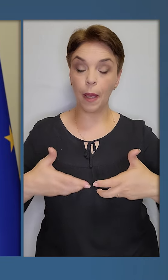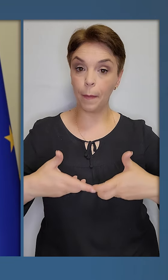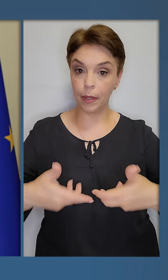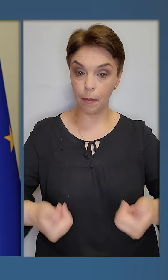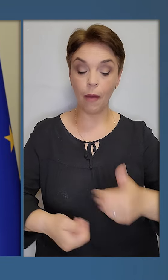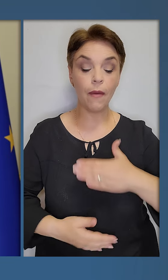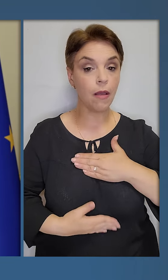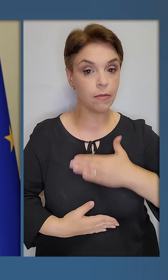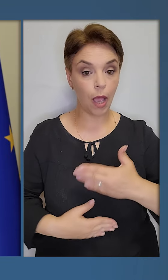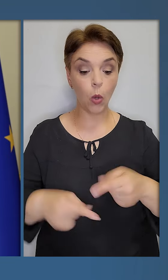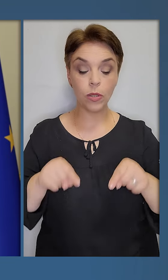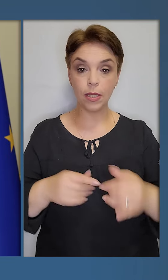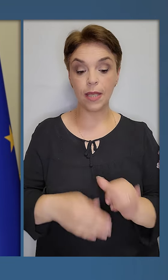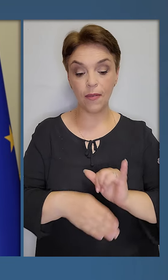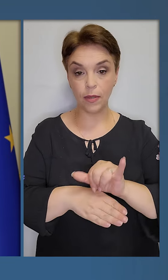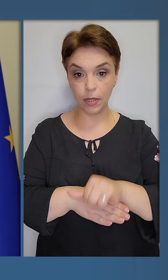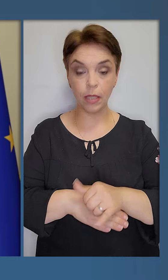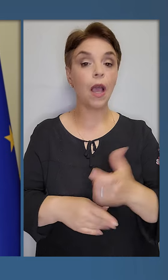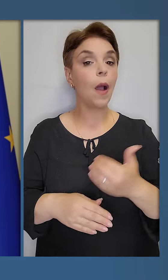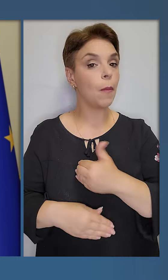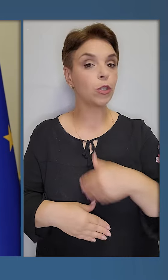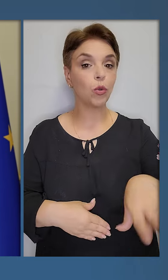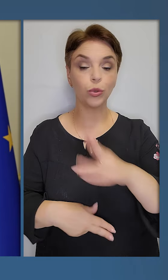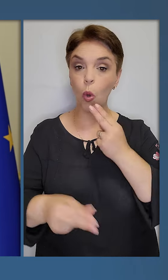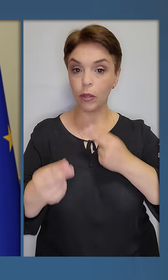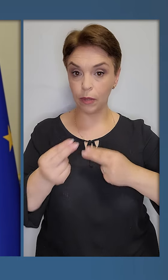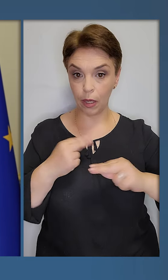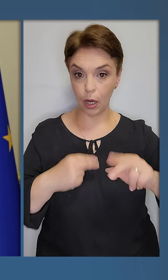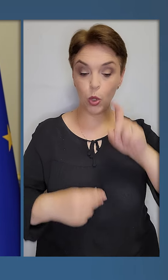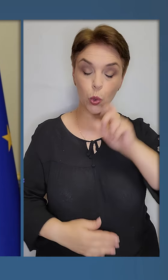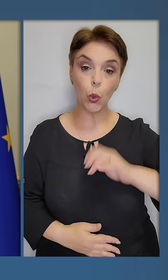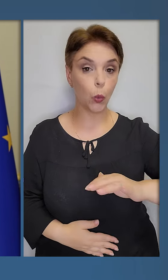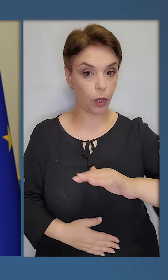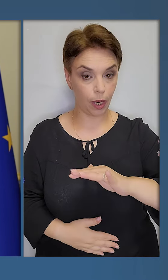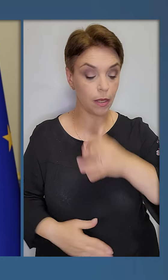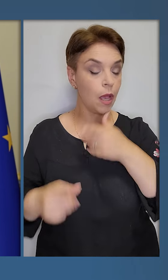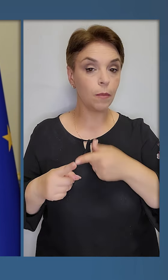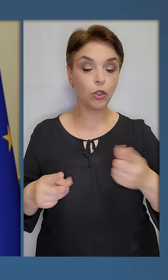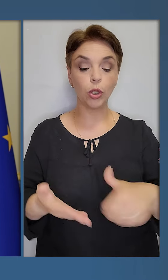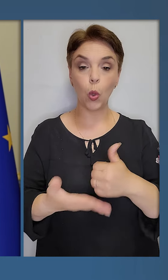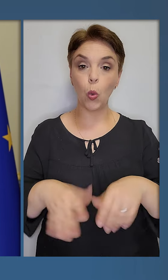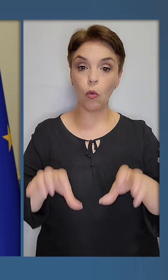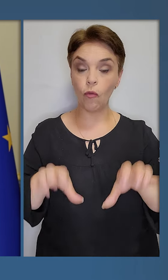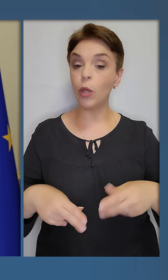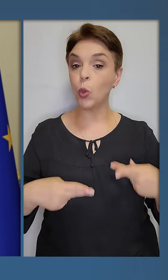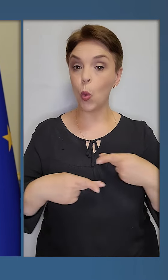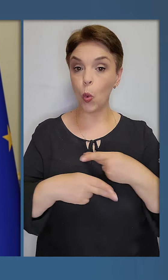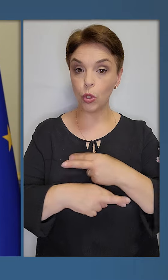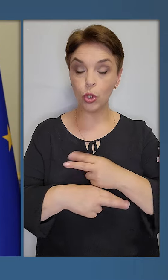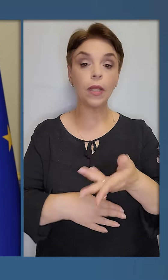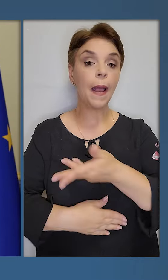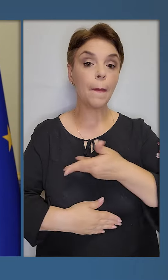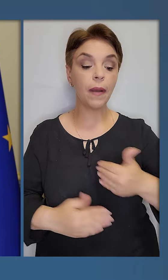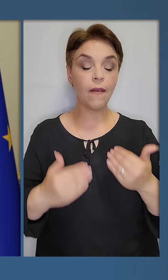приймав. Дякую за цей візит. Бажаю усього найкращого в Україні. Під час головування Огощини